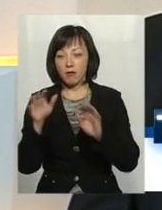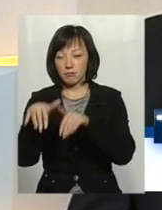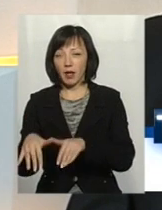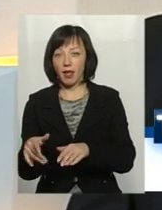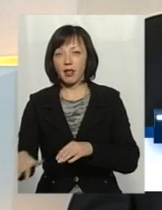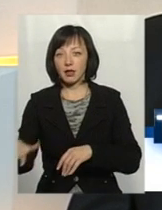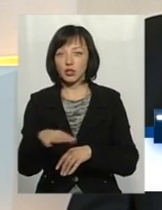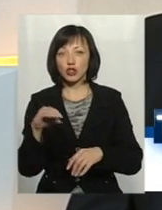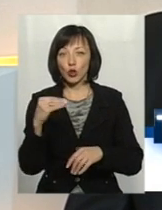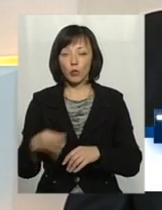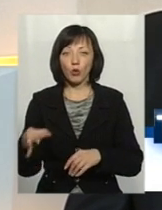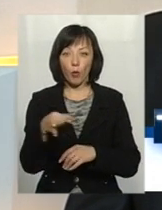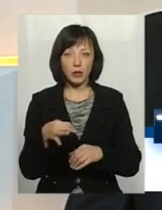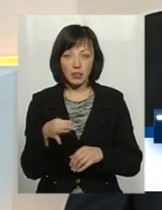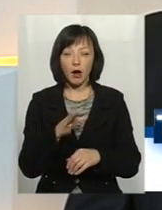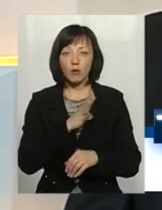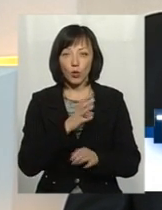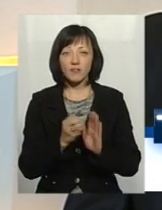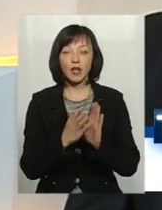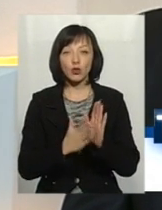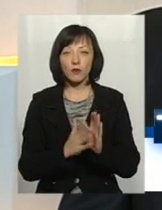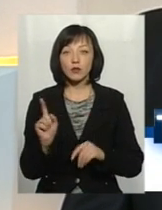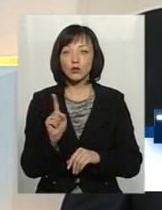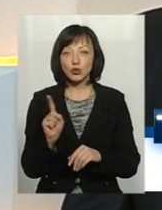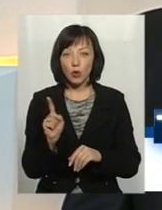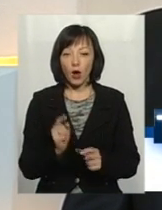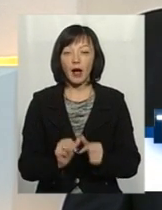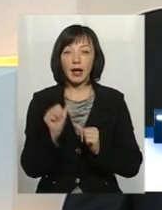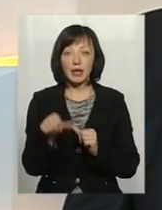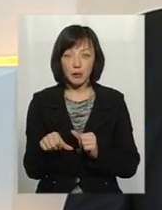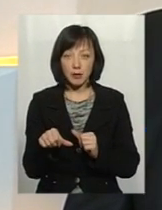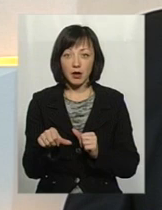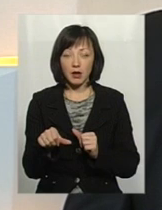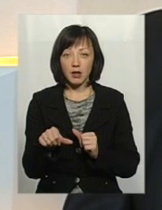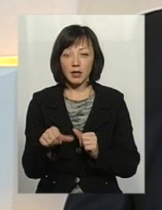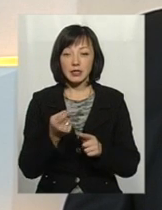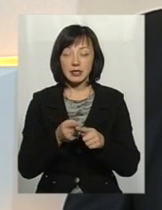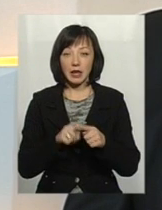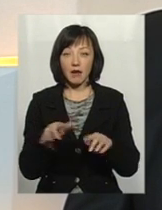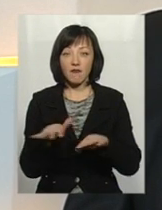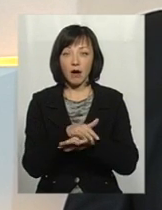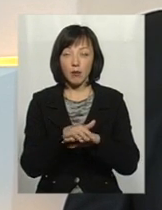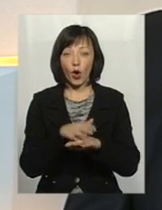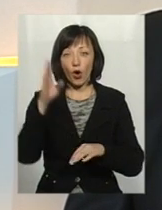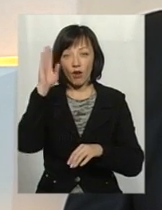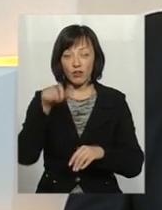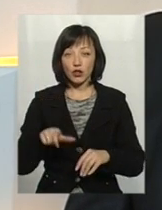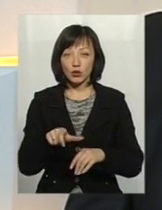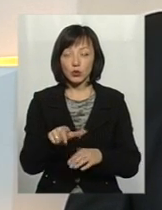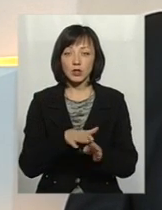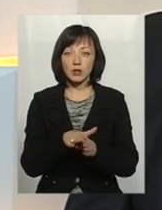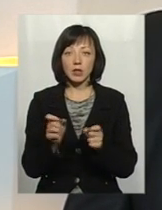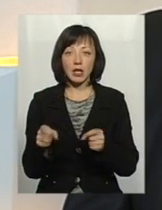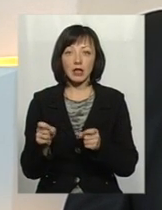території Житомирської області. І було встановлено, що, крім вище згаданої фабрики, у річку здійснює